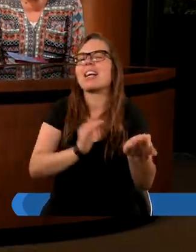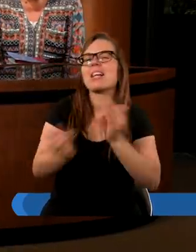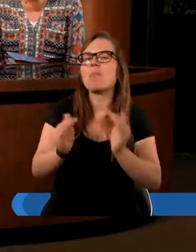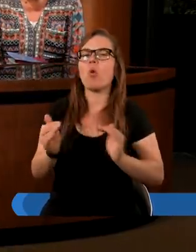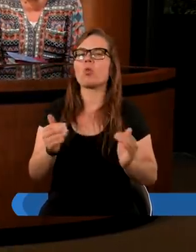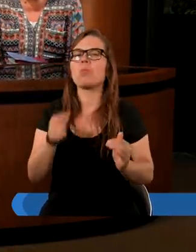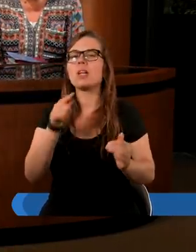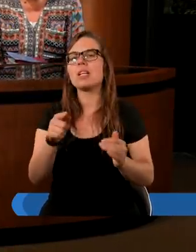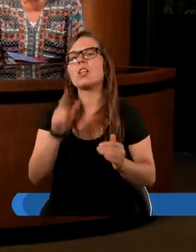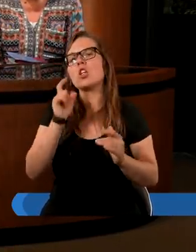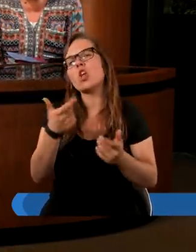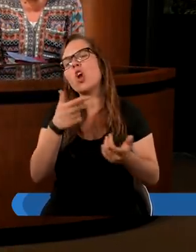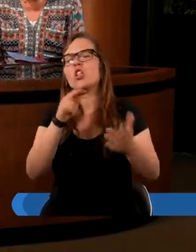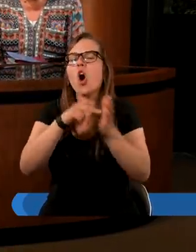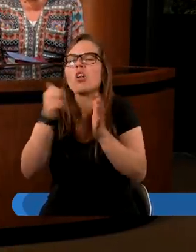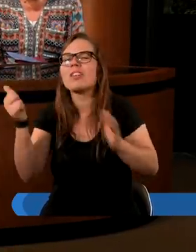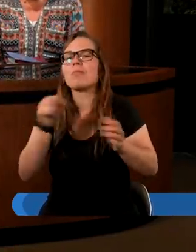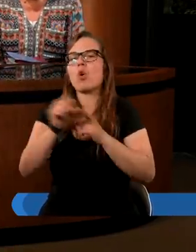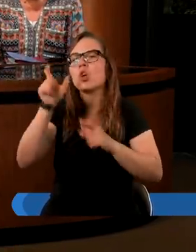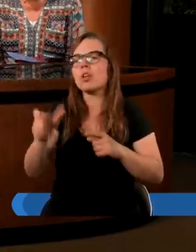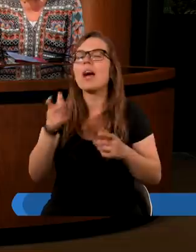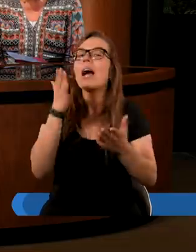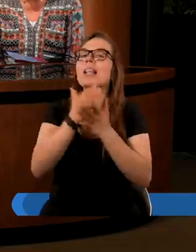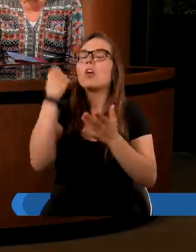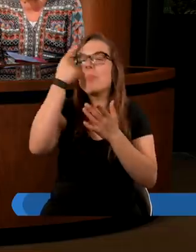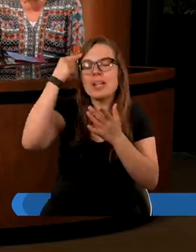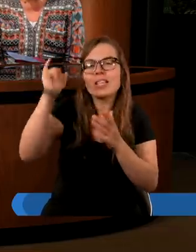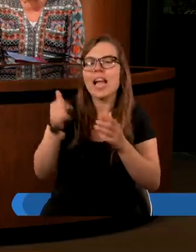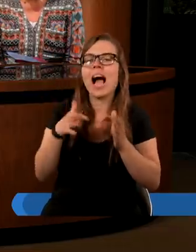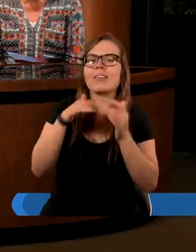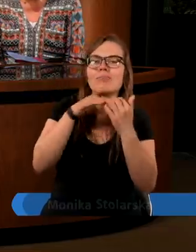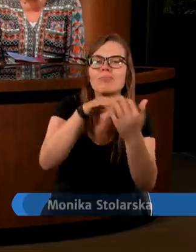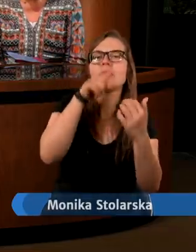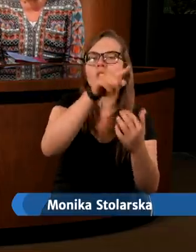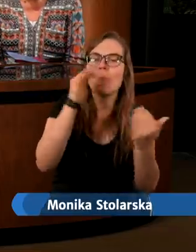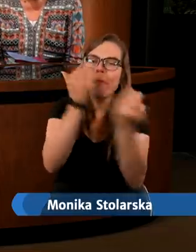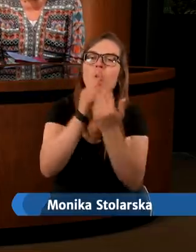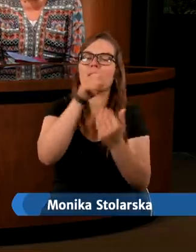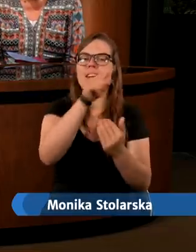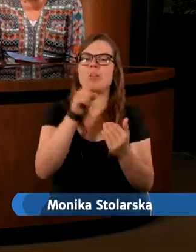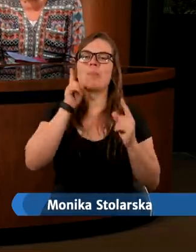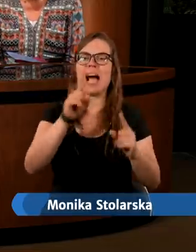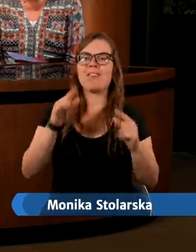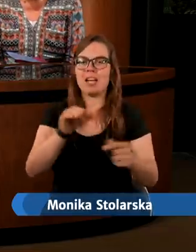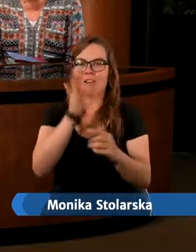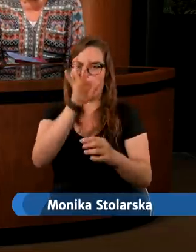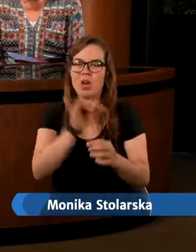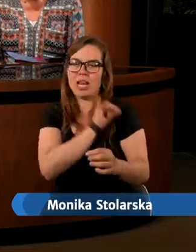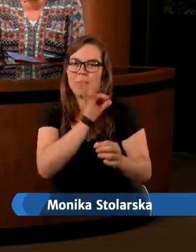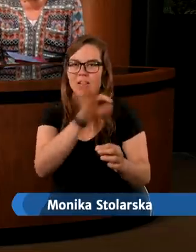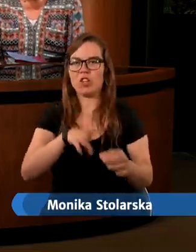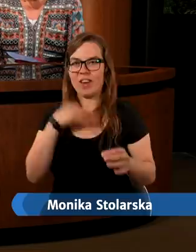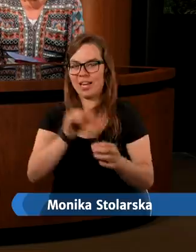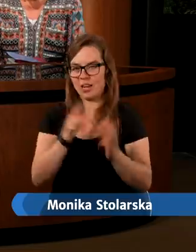ktoś do nas podchodzi. bo tylko jak znamy prawdę możemy poznać ten falcyfikat.